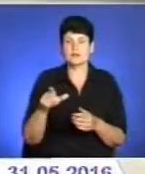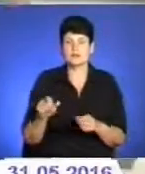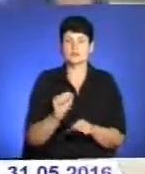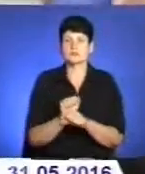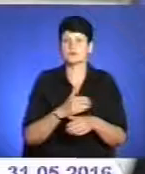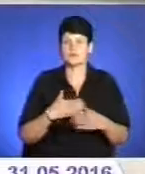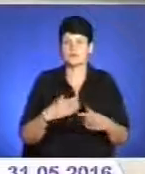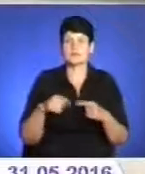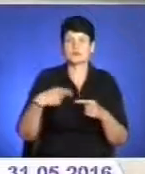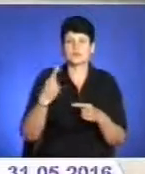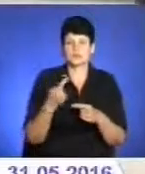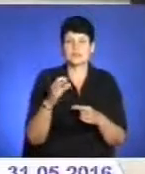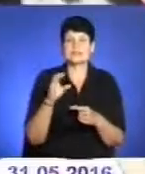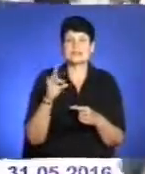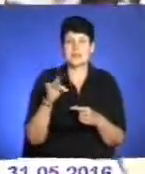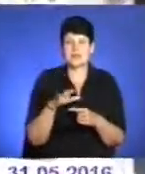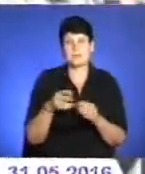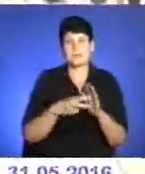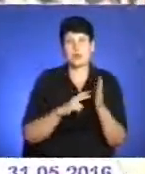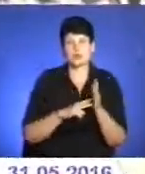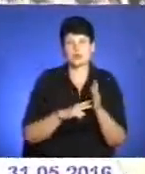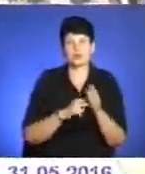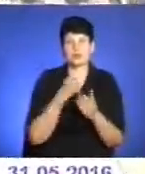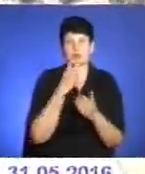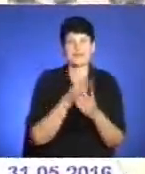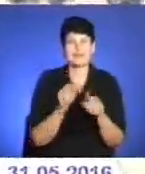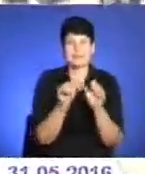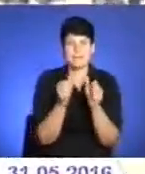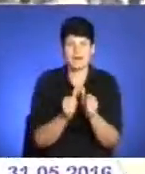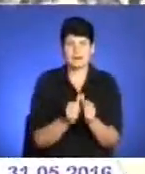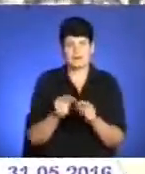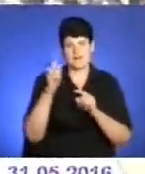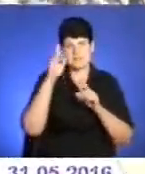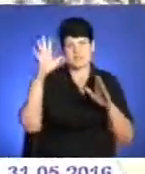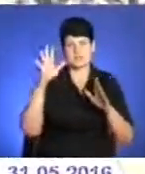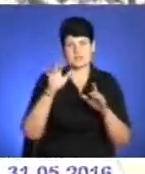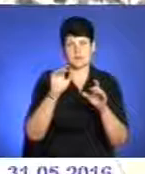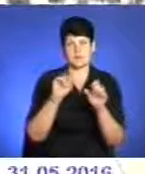таке інше вніс. Так як наші генії Тарас, Григорович, Шевченко. На цьому тернопільські фалеристи